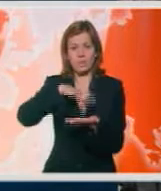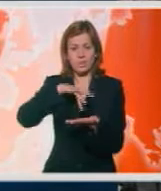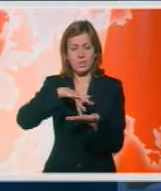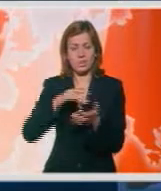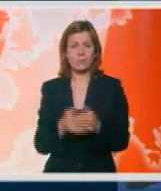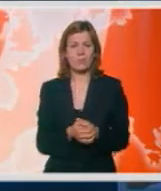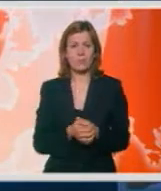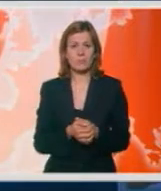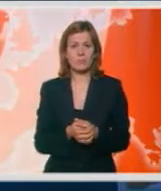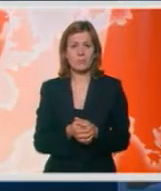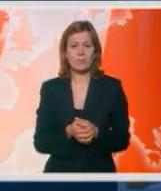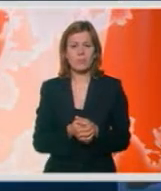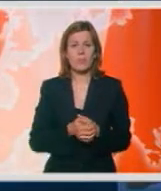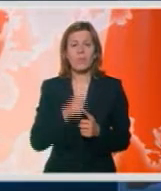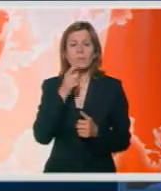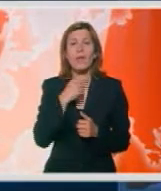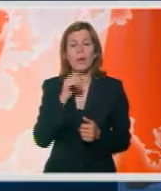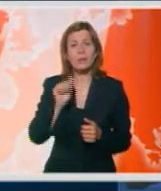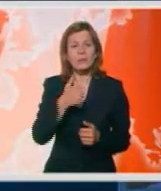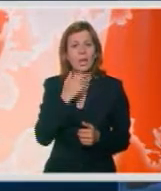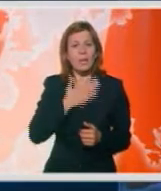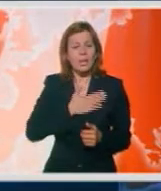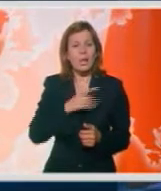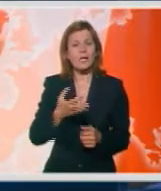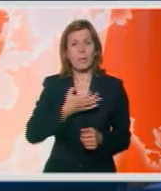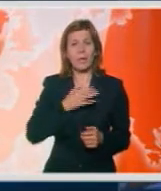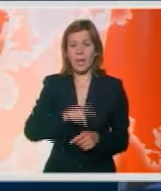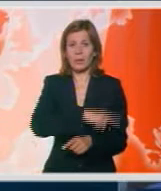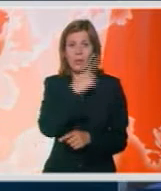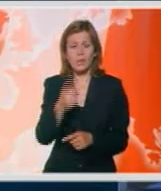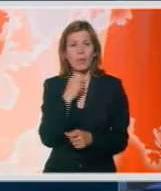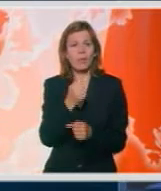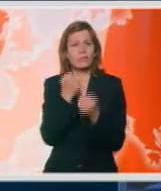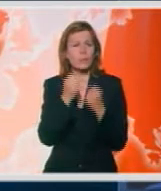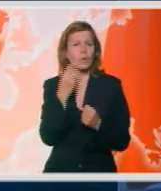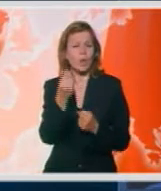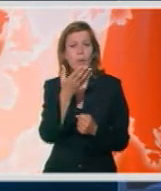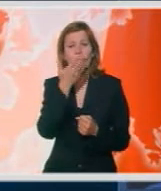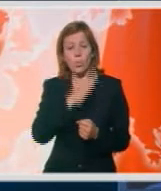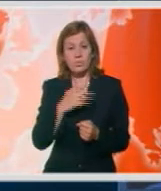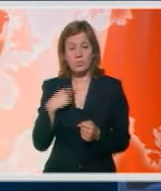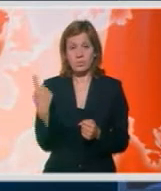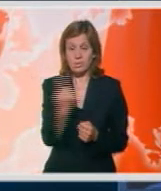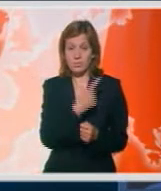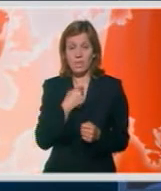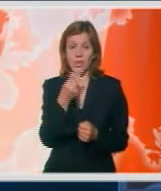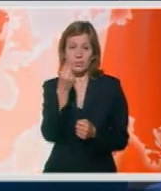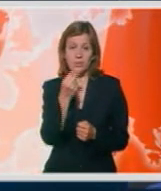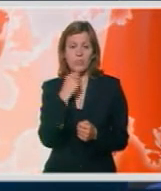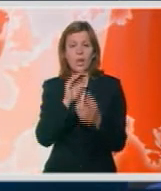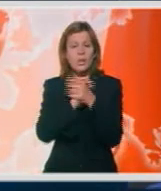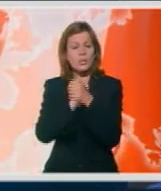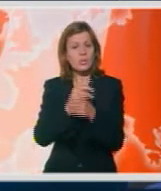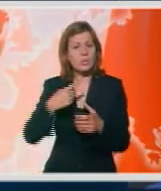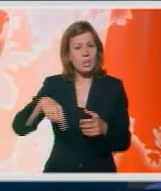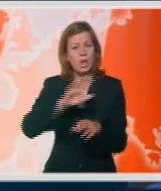Za mene, ako ne i najdraža medalja je da sva što sam osvoja, stvarno veličanstven uspij, kao što si rekao. Čestlije to bi igračima